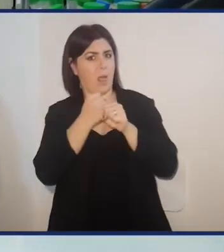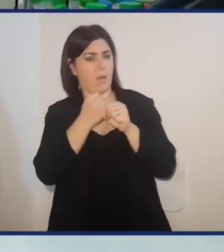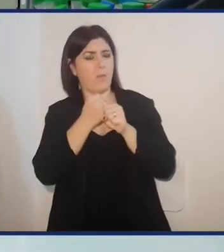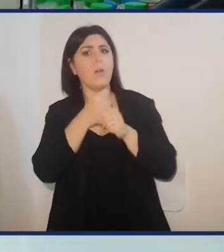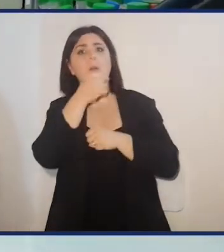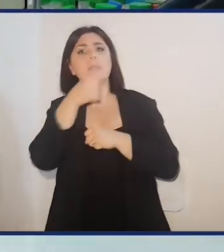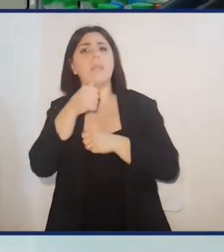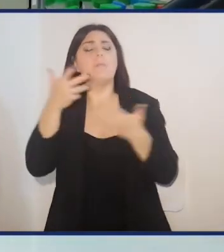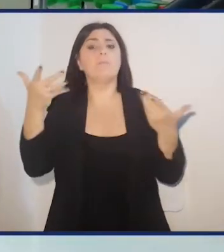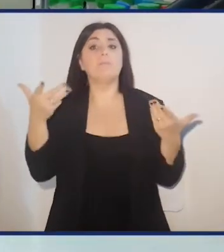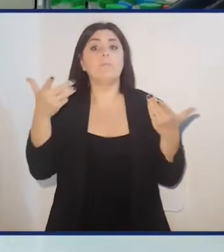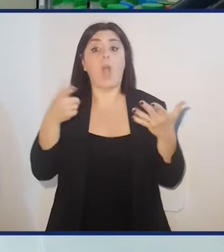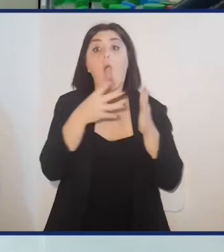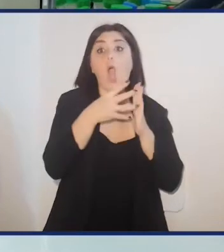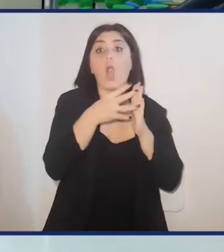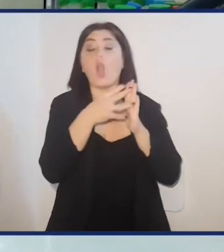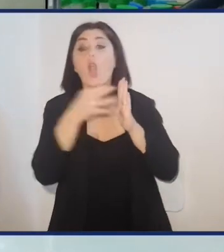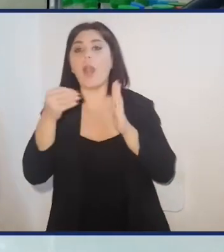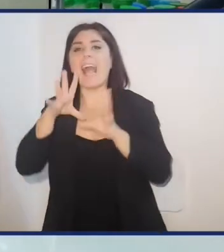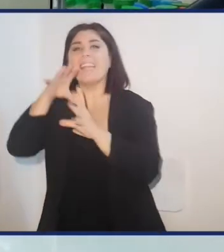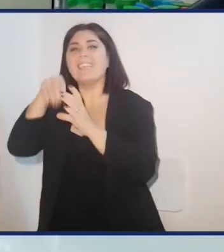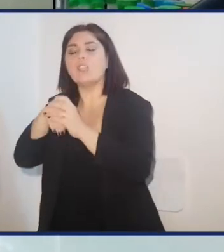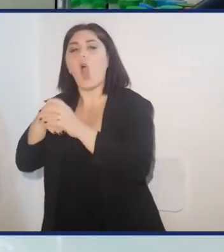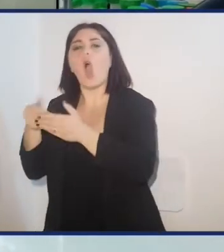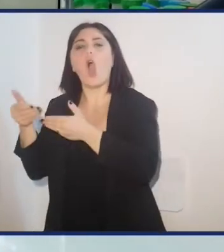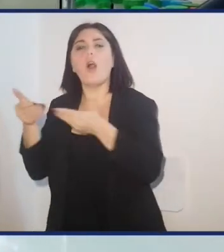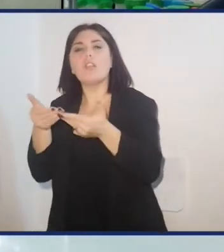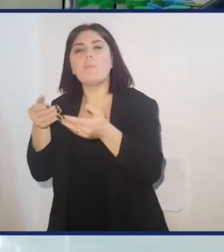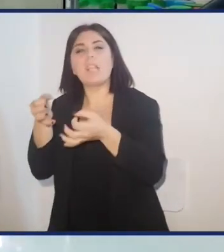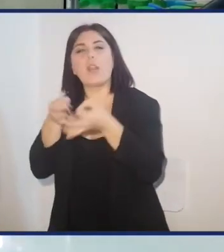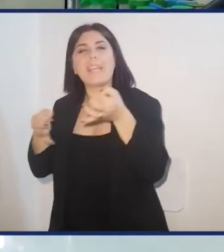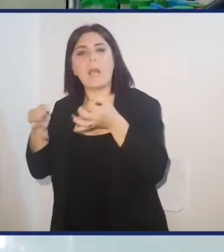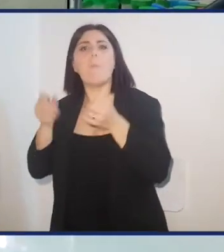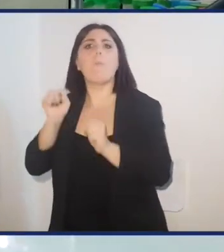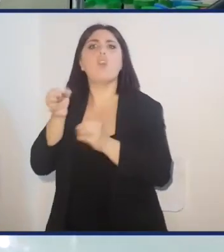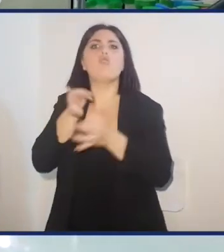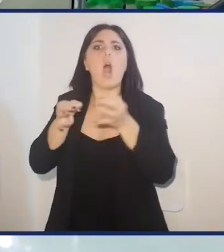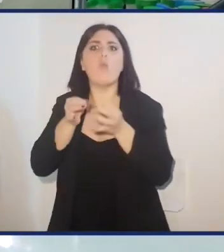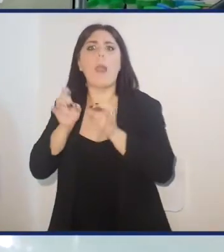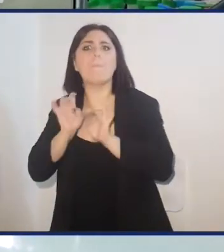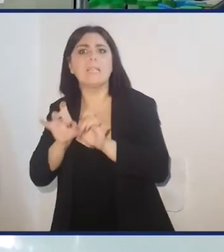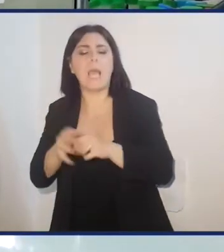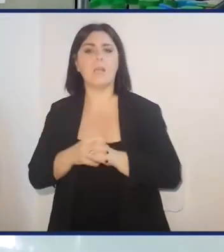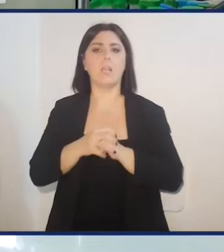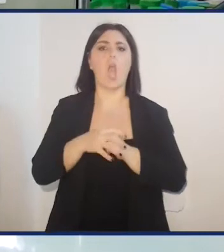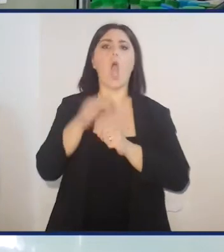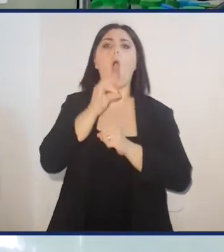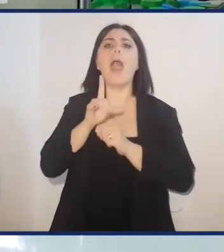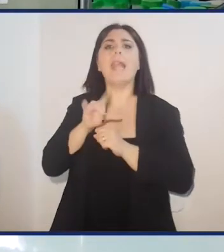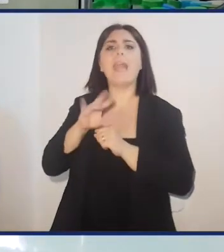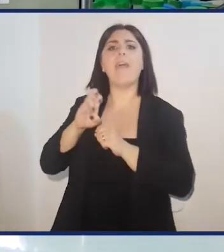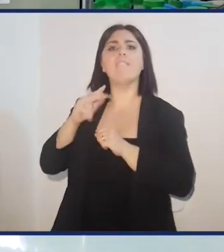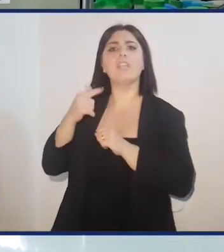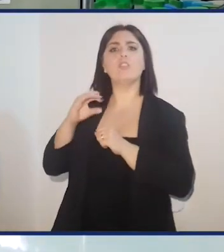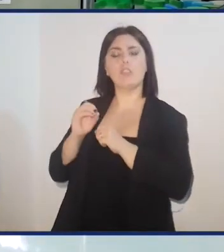amplificata sarà clonata all'interno di un organismo ospite, che potrà essere una cellula batterica oppure una cellula